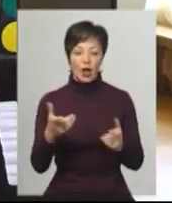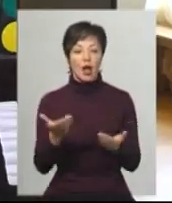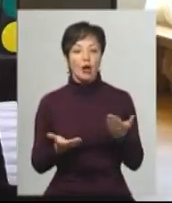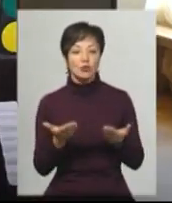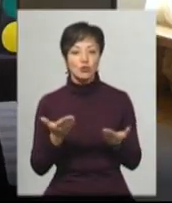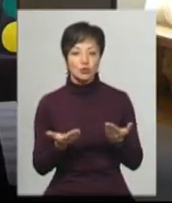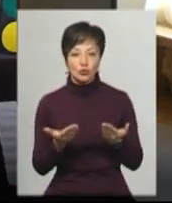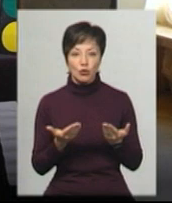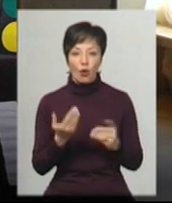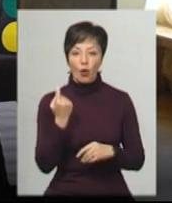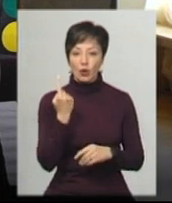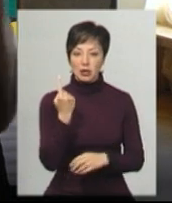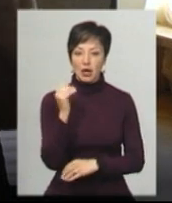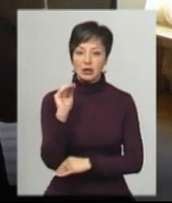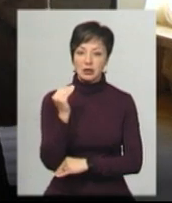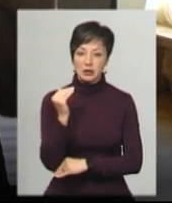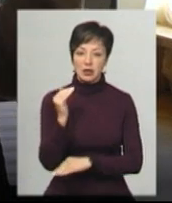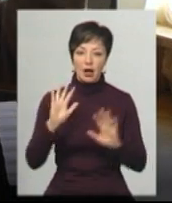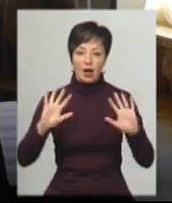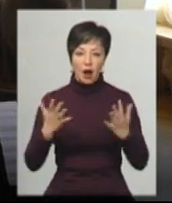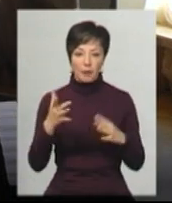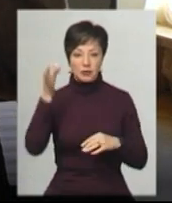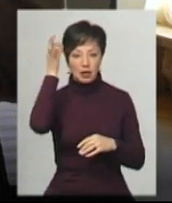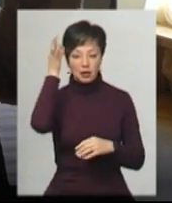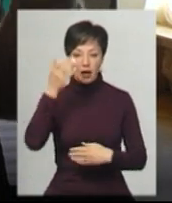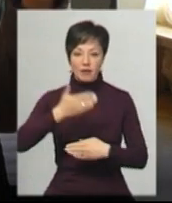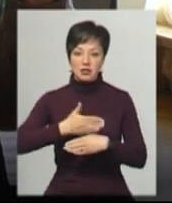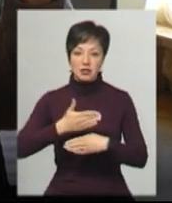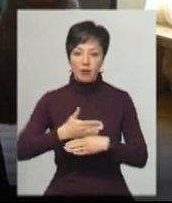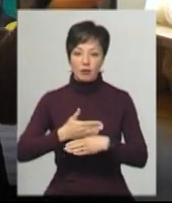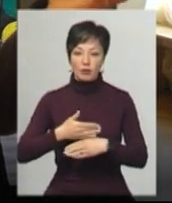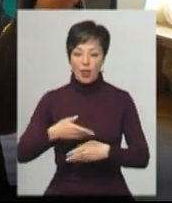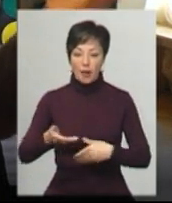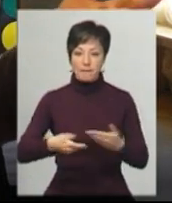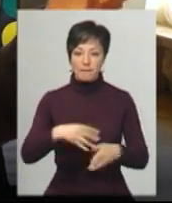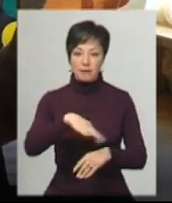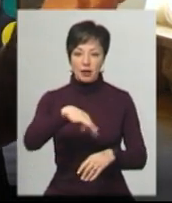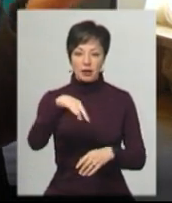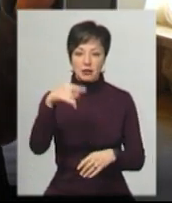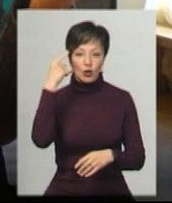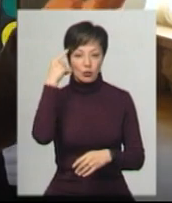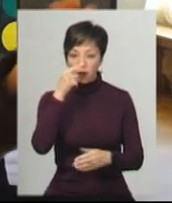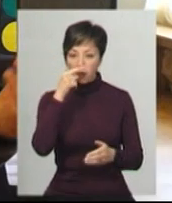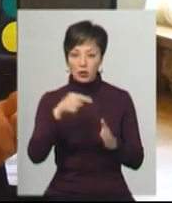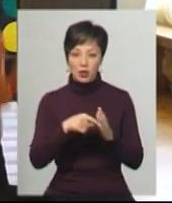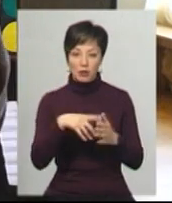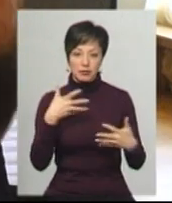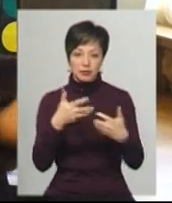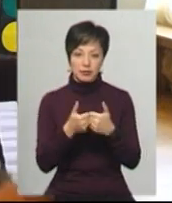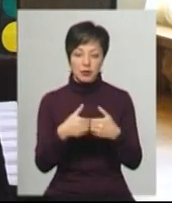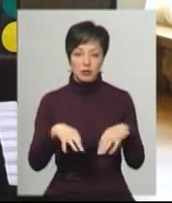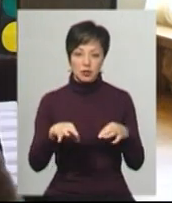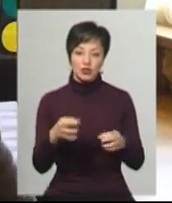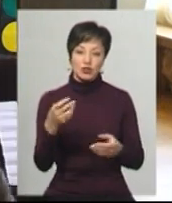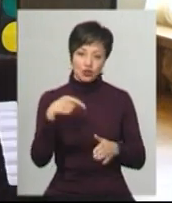якась одна дитина раптом згадає виставу на переході і задумається, і не потрапить під колеса, значить ми